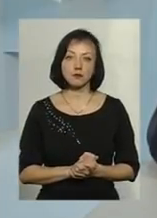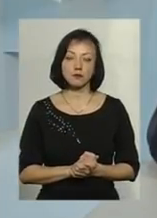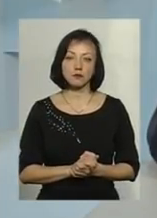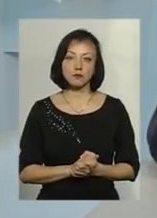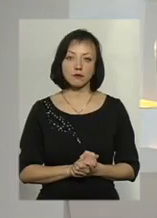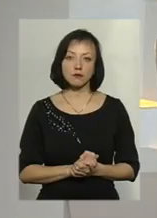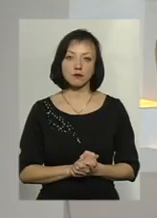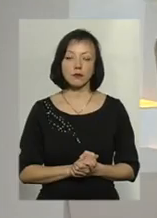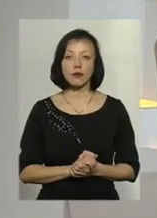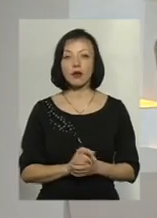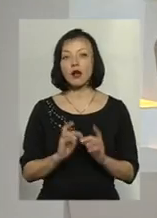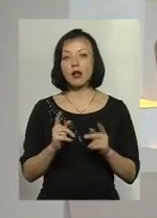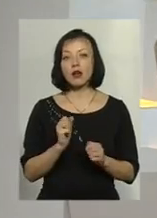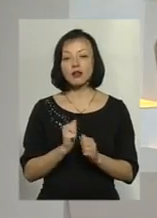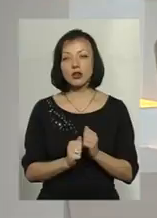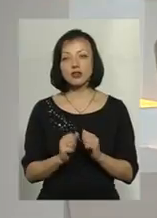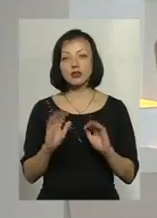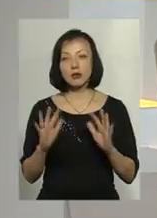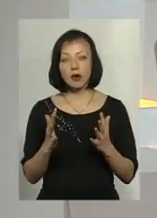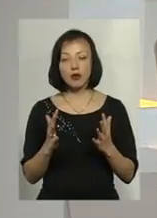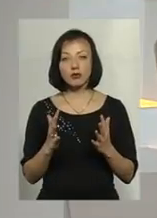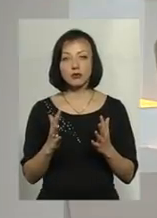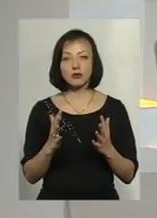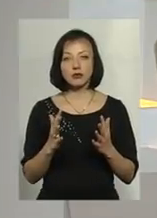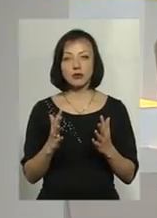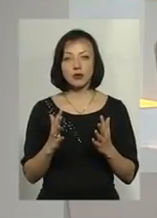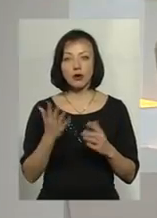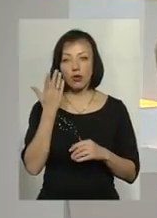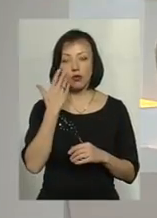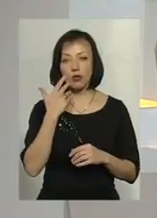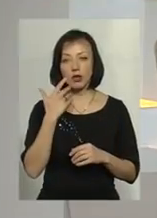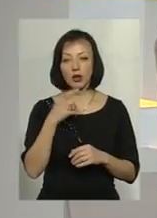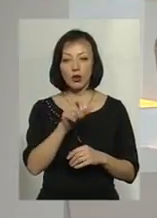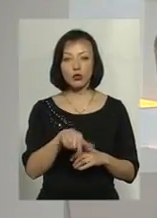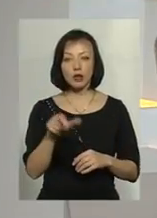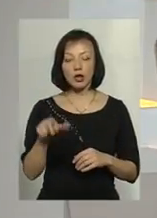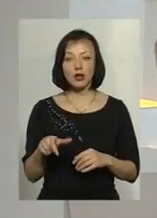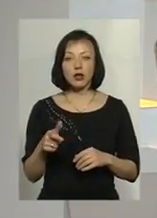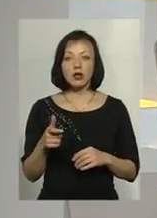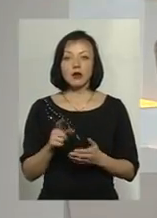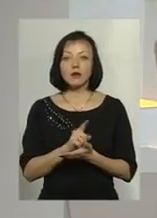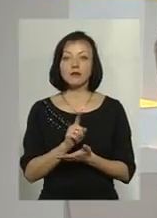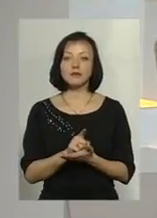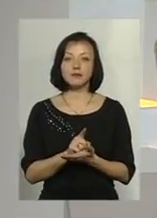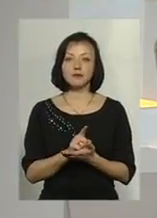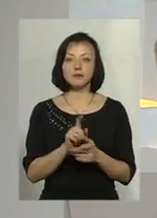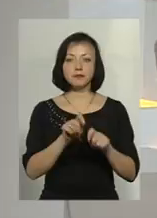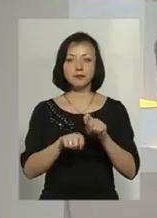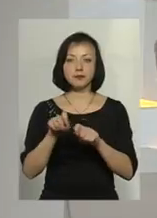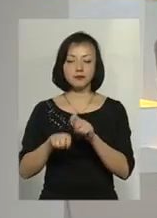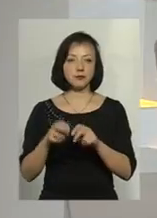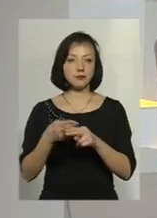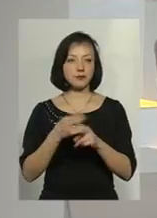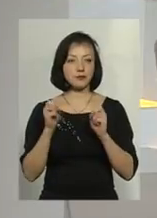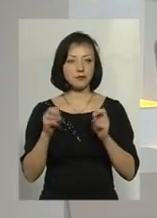Власне, а як часто, чи трапляються випадки, коли у тих людей, які мали би перевірити безпеку,